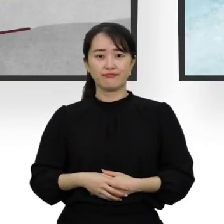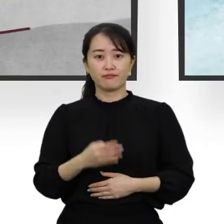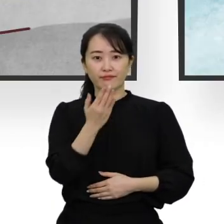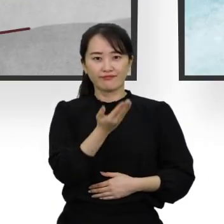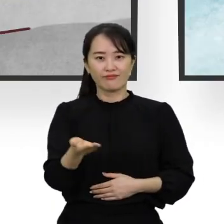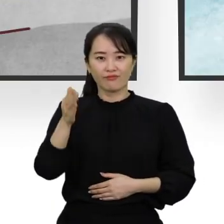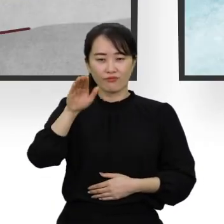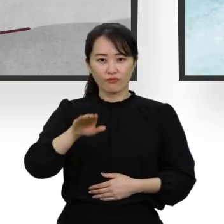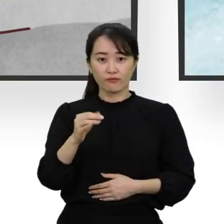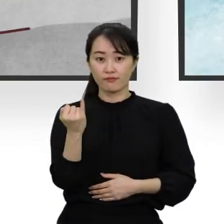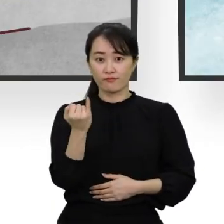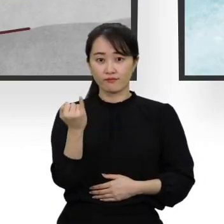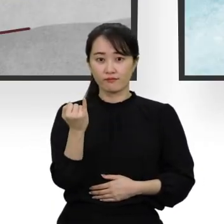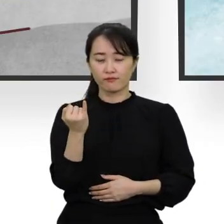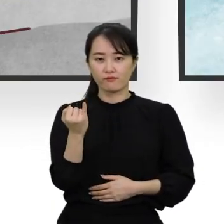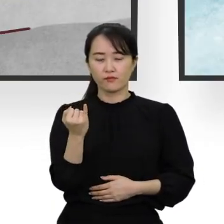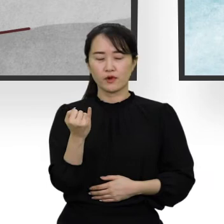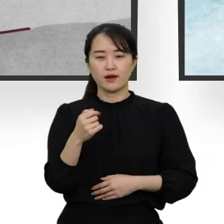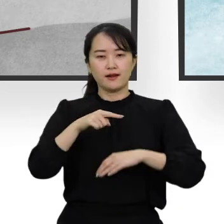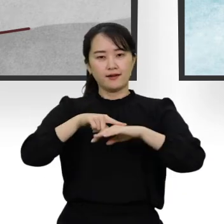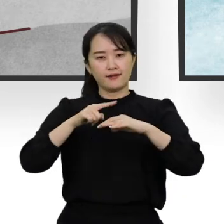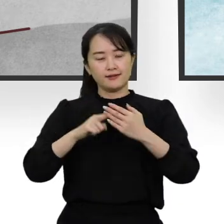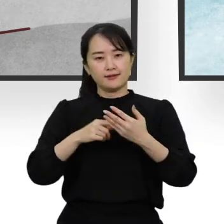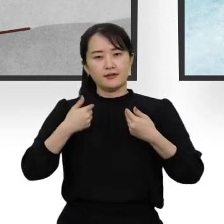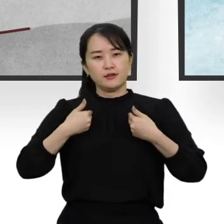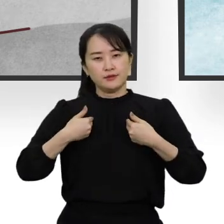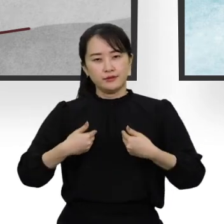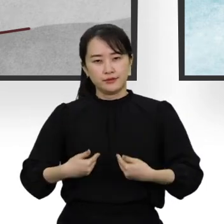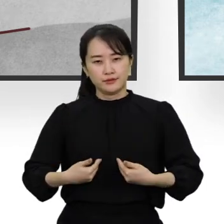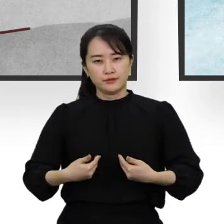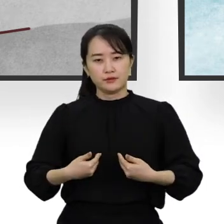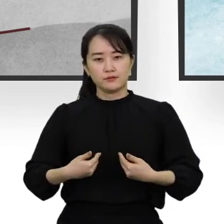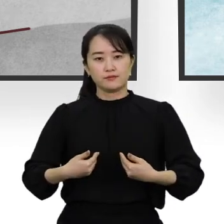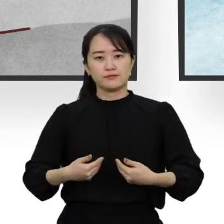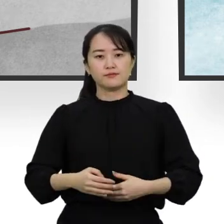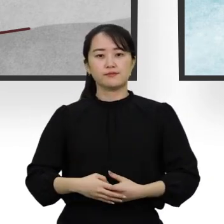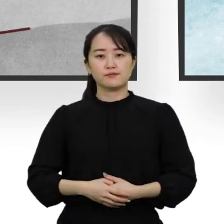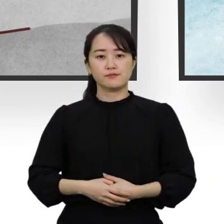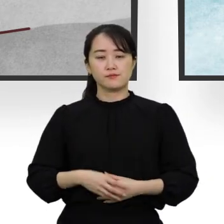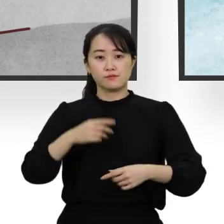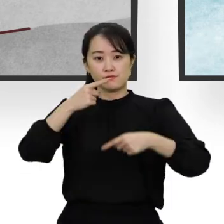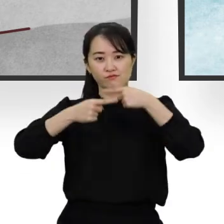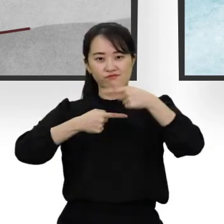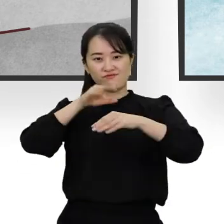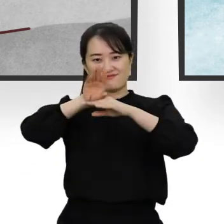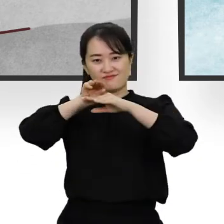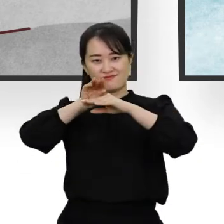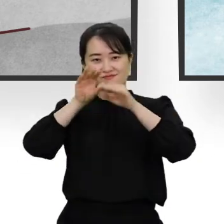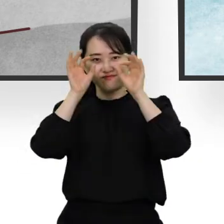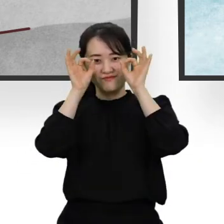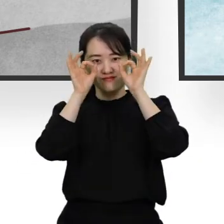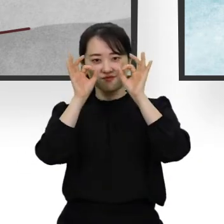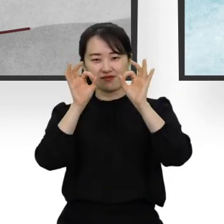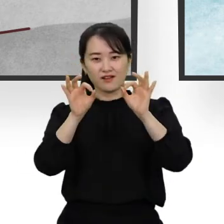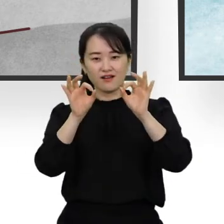하지만 A씨는 곧 마음을 가라앉힐 수 있었습니다. 수어 방송을 통해 자세한 재난 상황과 대피